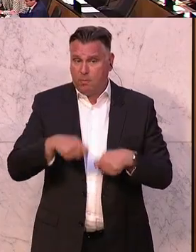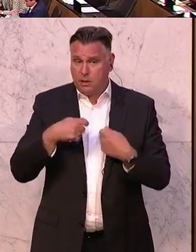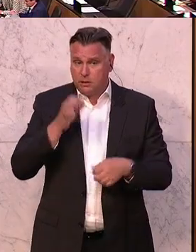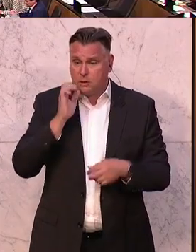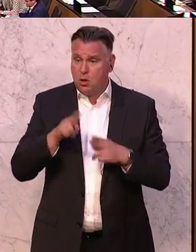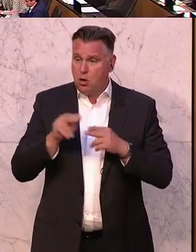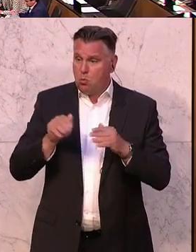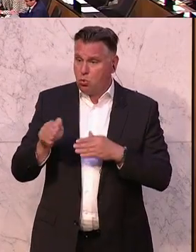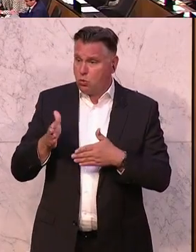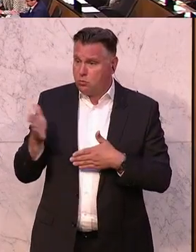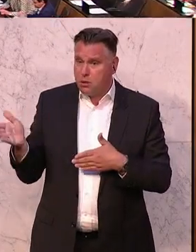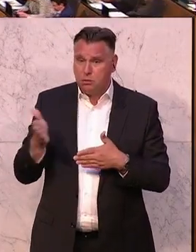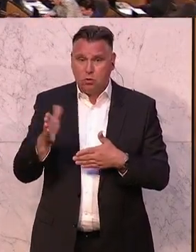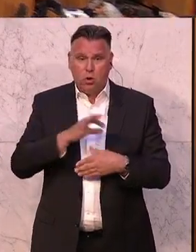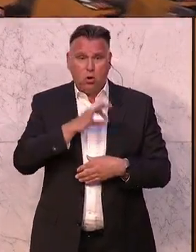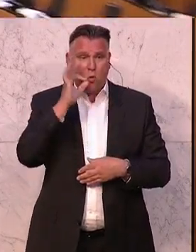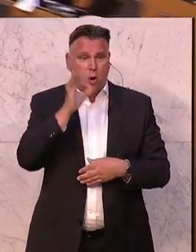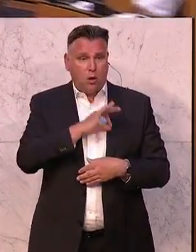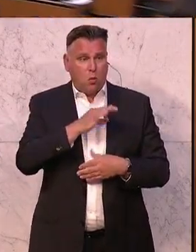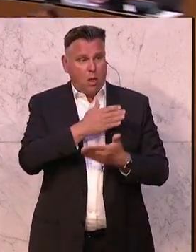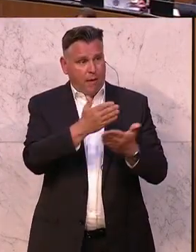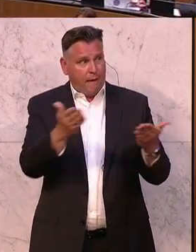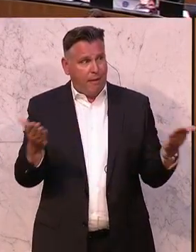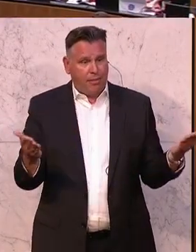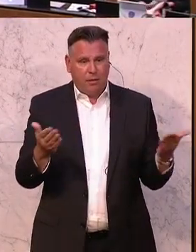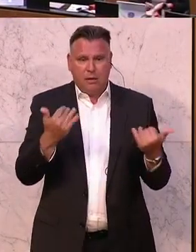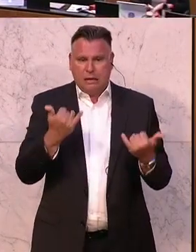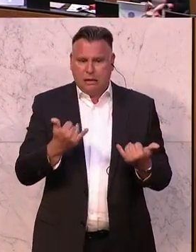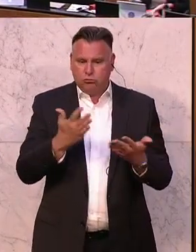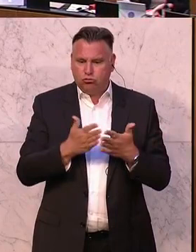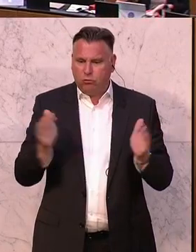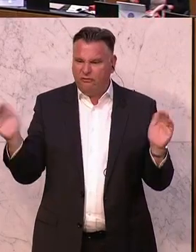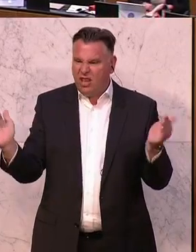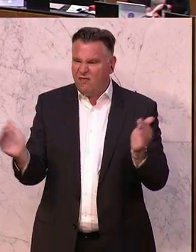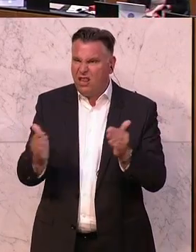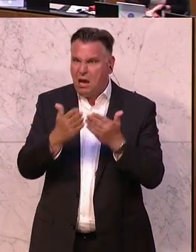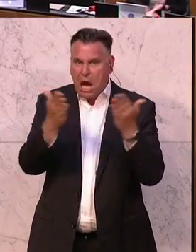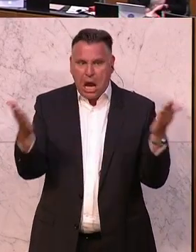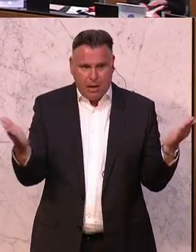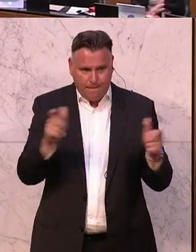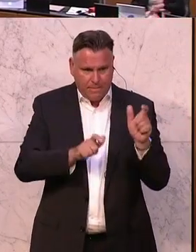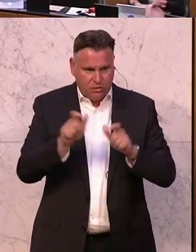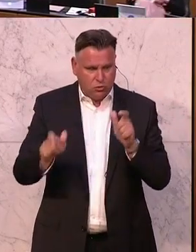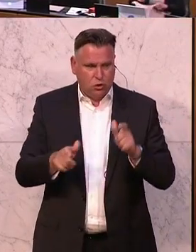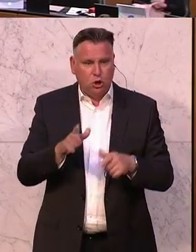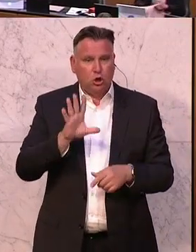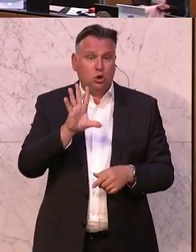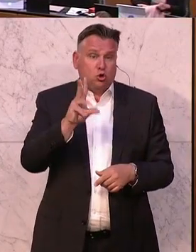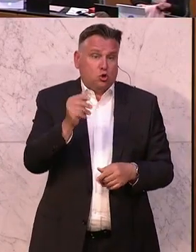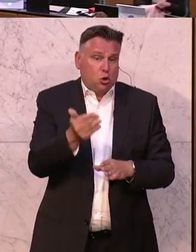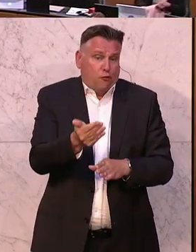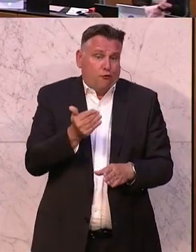Erster Redner zu diesem Thema ist Christoph Matznetter von der SPÖ. euch noch wer zuhört, schönen frühen Abend.